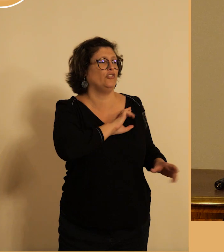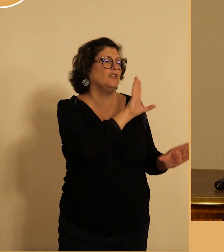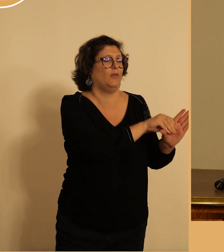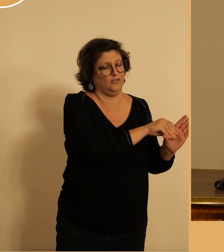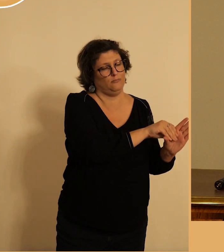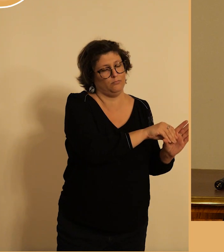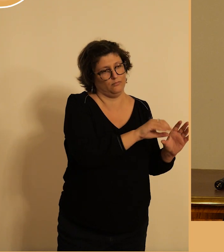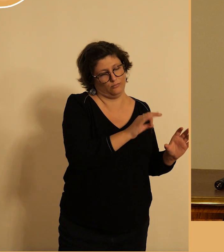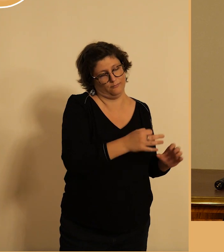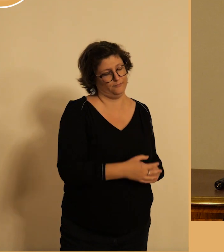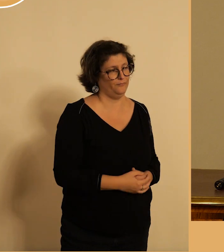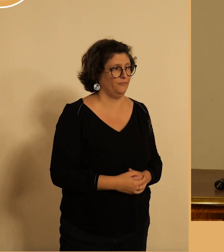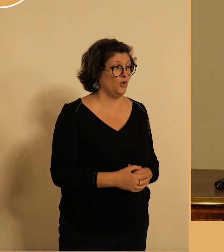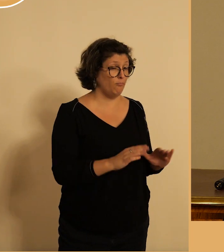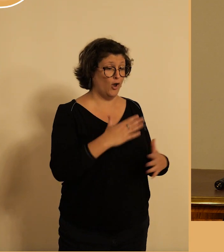une autre question